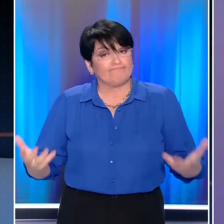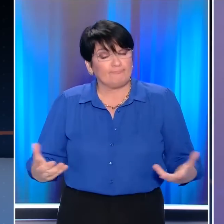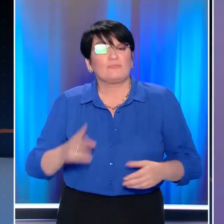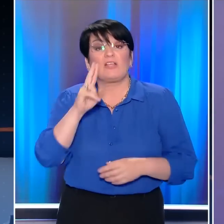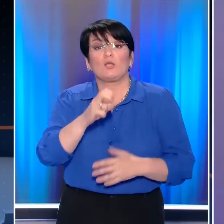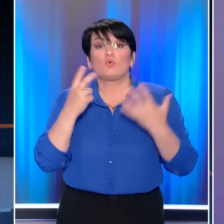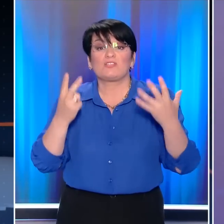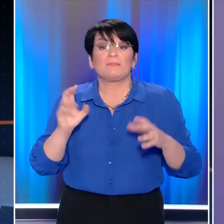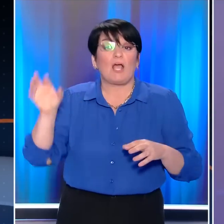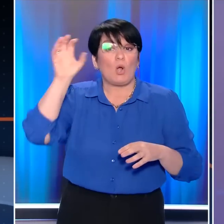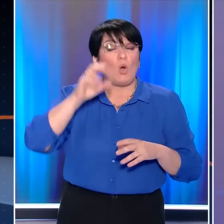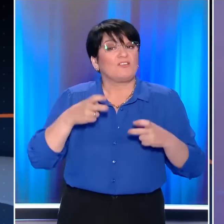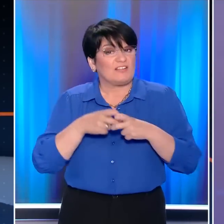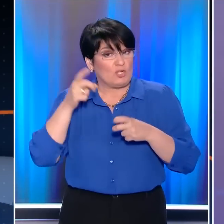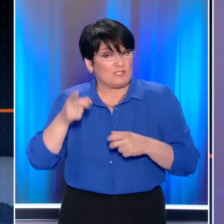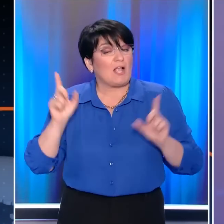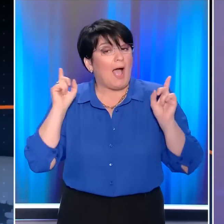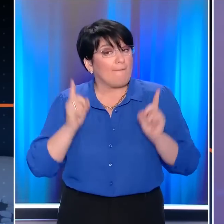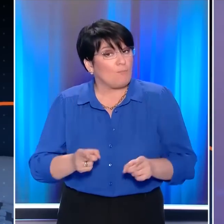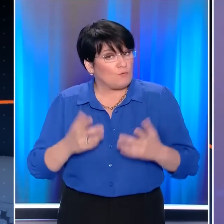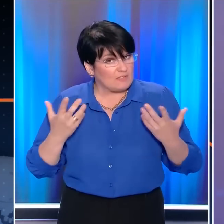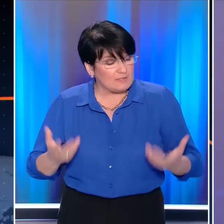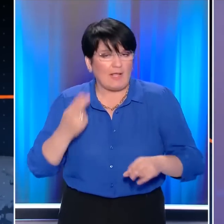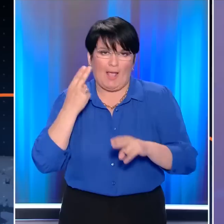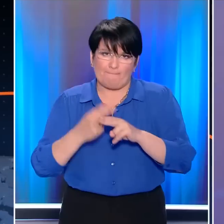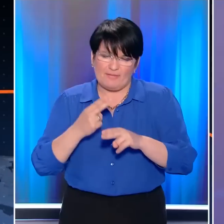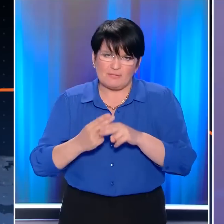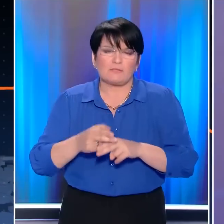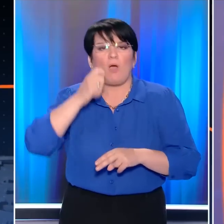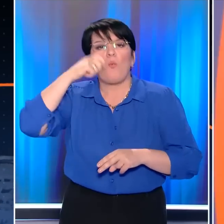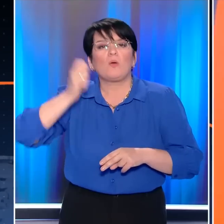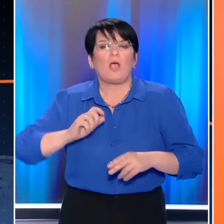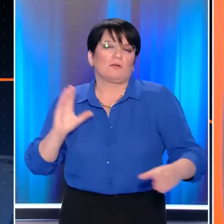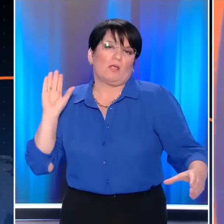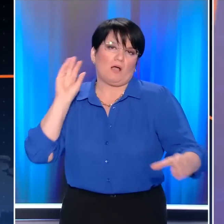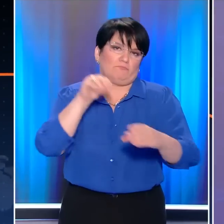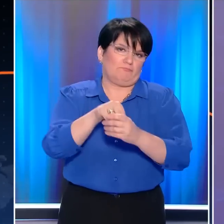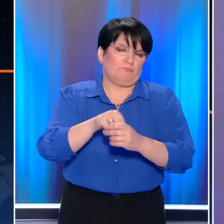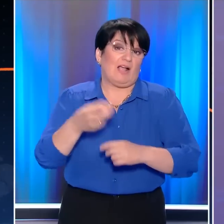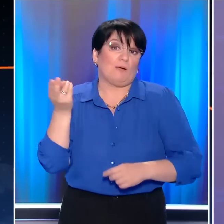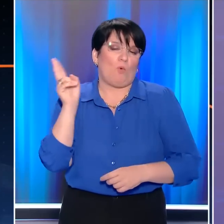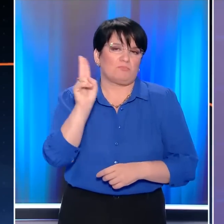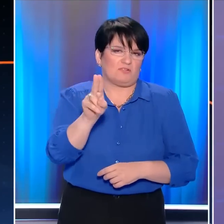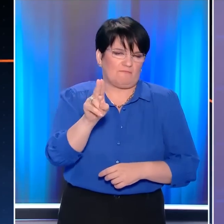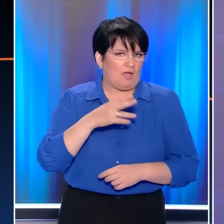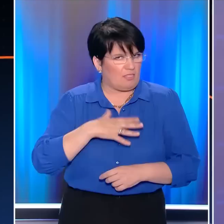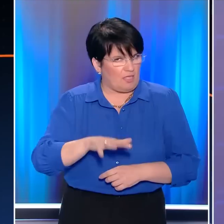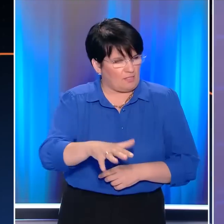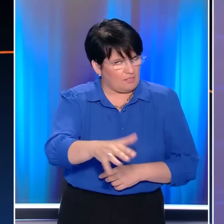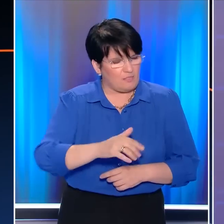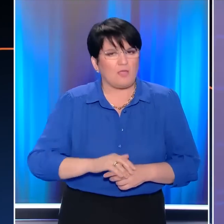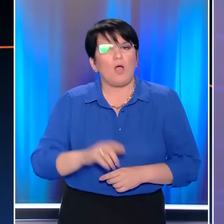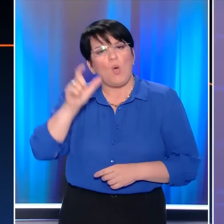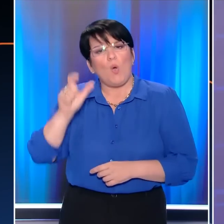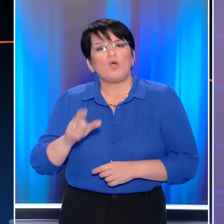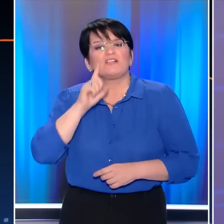δεκτή η απόφαση των 27 στις Βρυξέλλες να κηρύξουν και επίσημα την Ουκρανία υποψήφια προς ένταξη χώρα στην Ευρωπαϊκή Ένωση. Ο